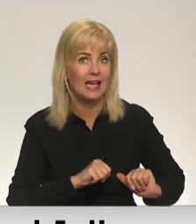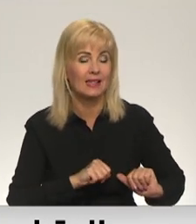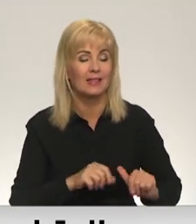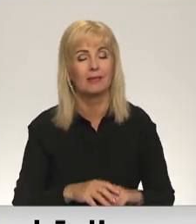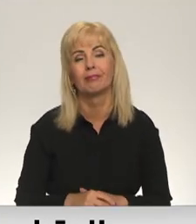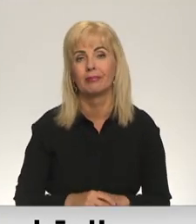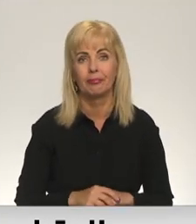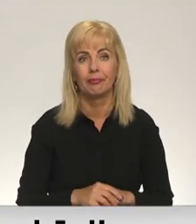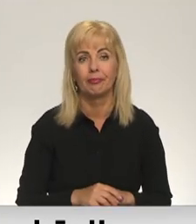Kristaps Dambrausks, Latvijas televīzija.